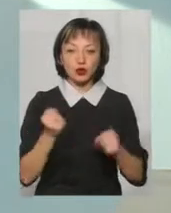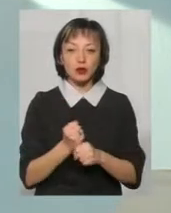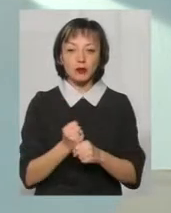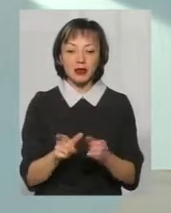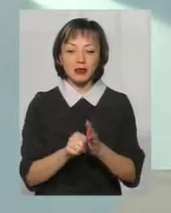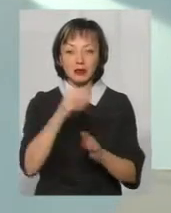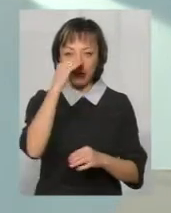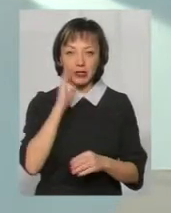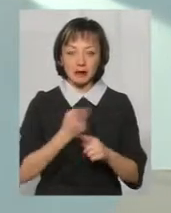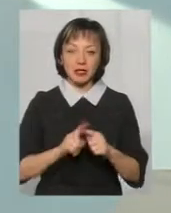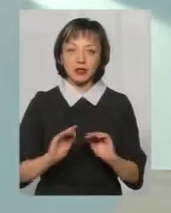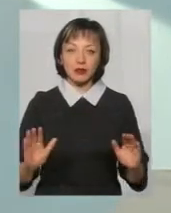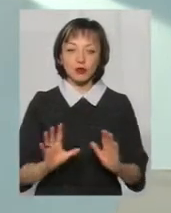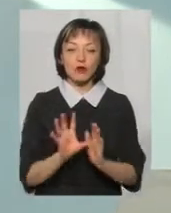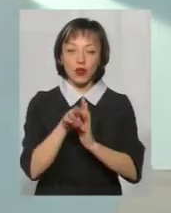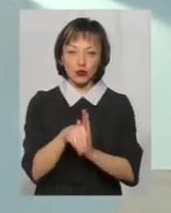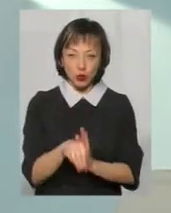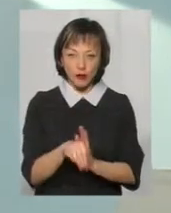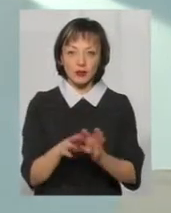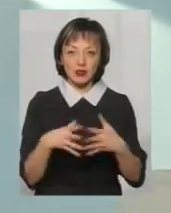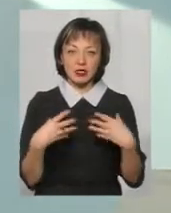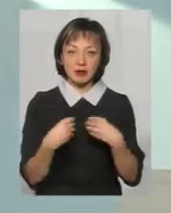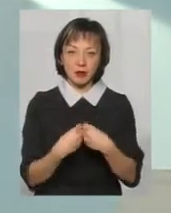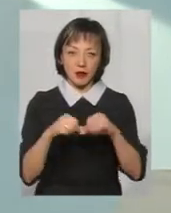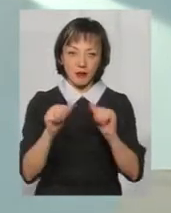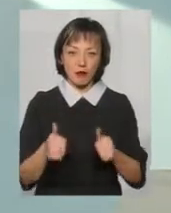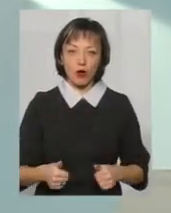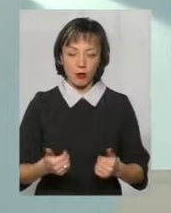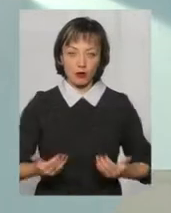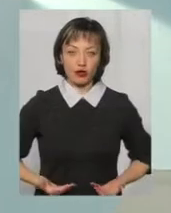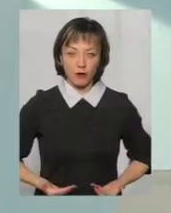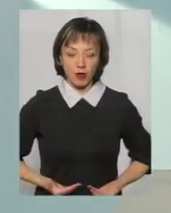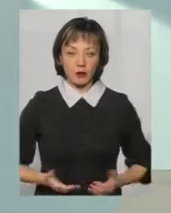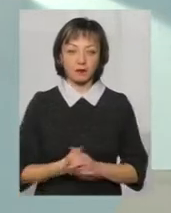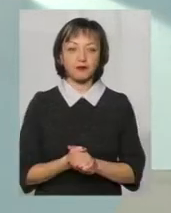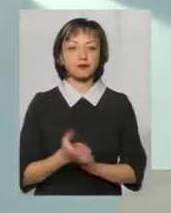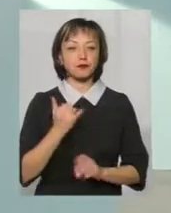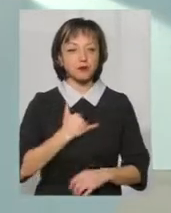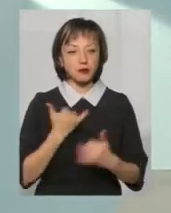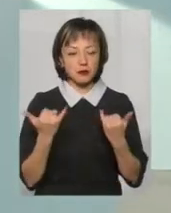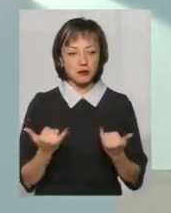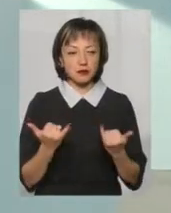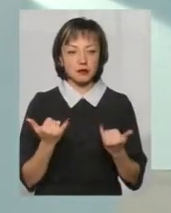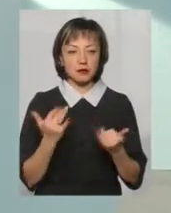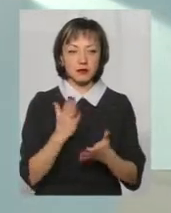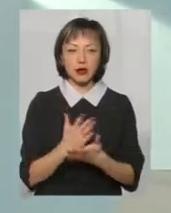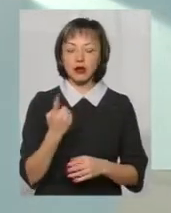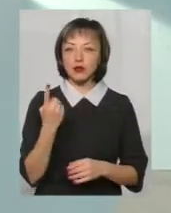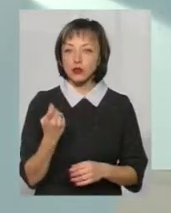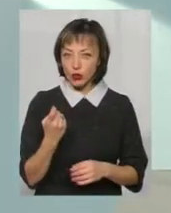батьками, ці діти будуть влаштовані у сімейній формі влаштування. В нас на сьогодні є майже 100